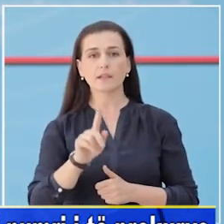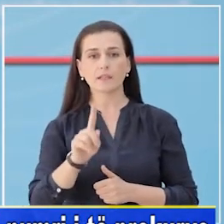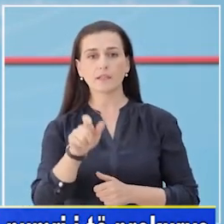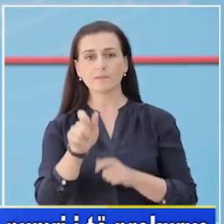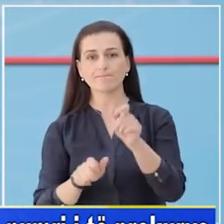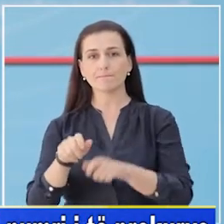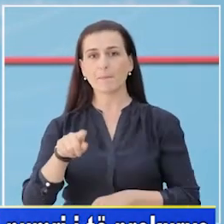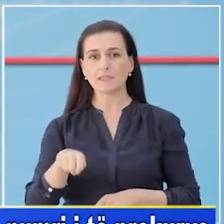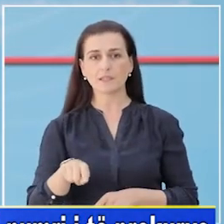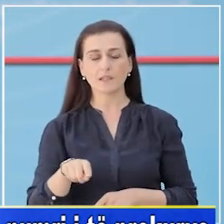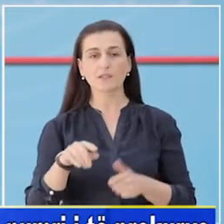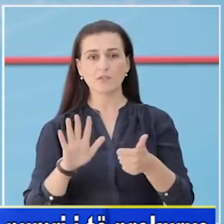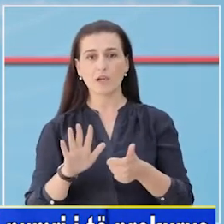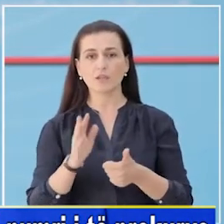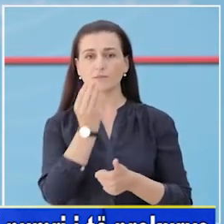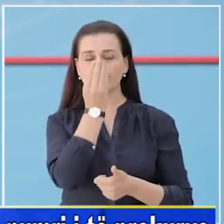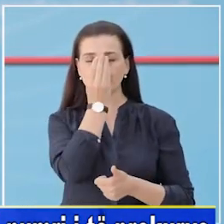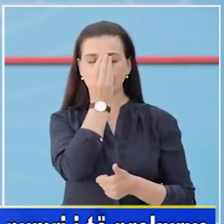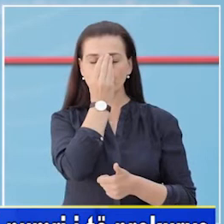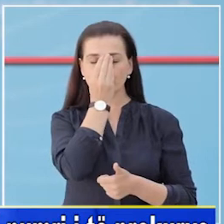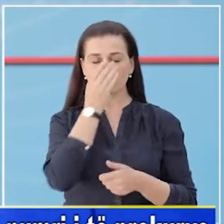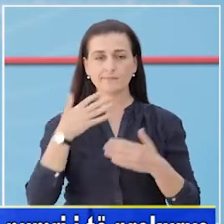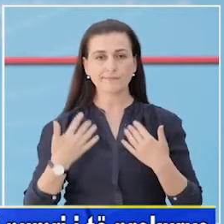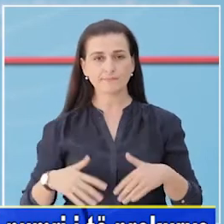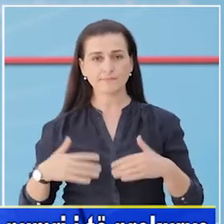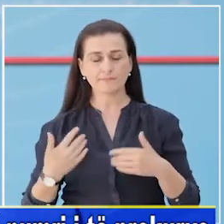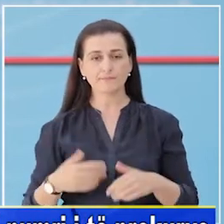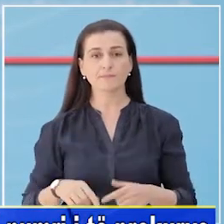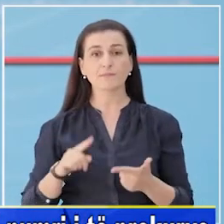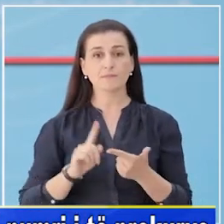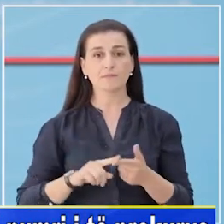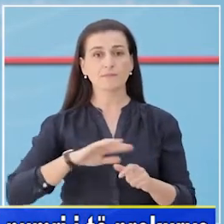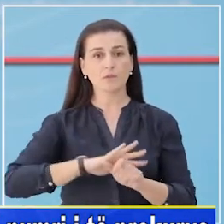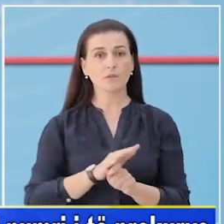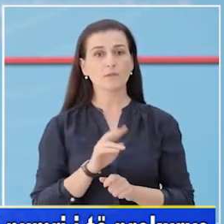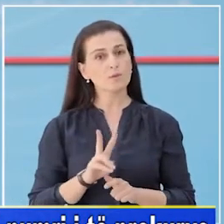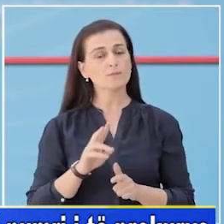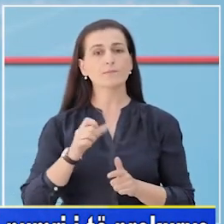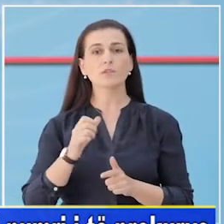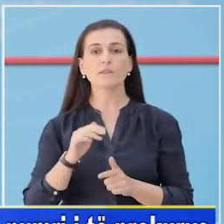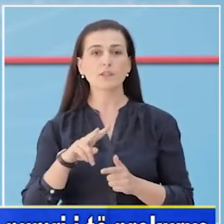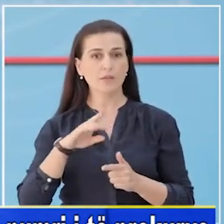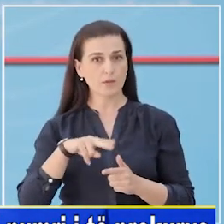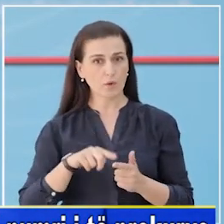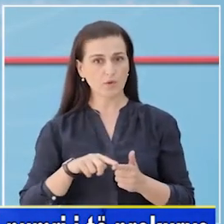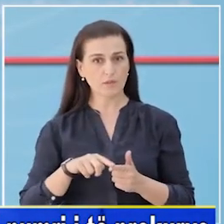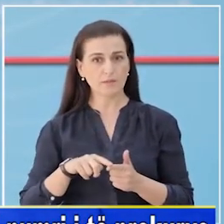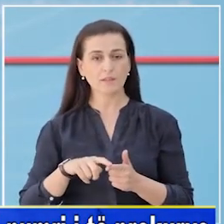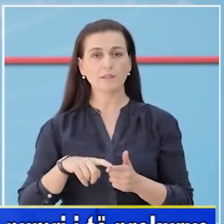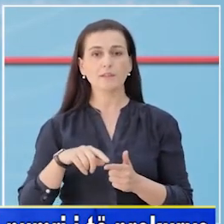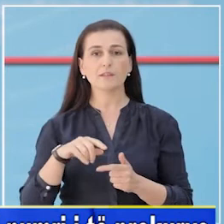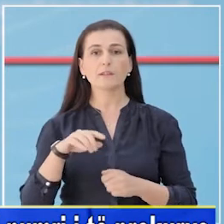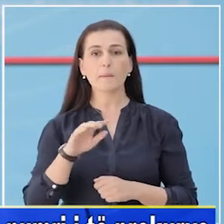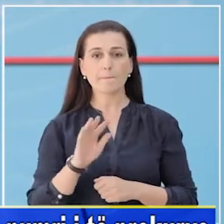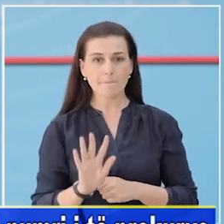janë 31 të shëruar, 6 pacient janë në terapie intensive. Në spitalin COVID-2, shefqet në droqi,